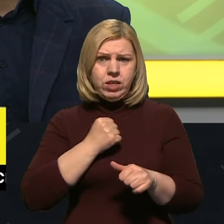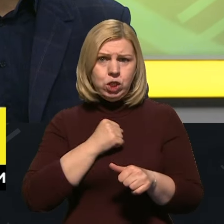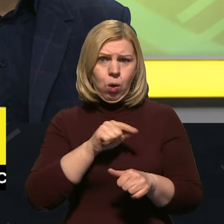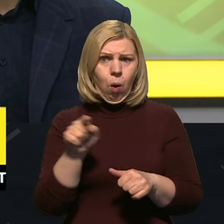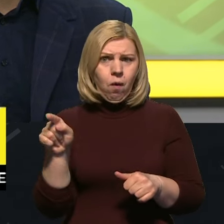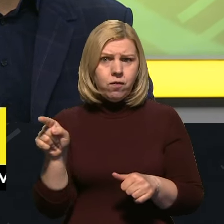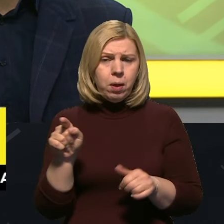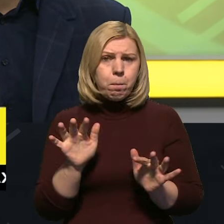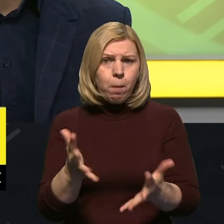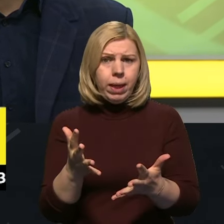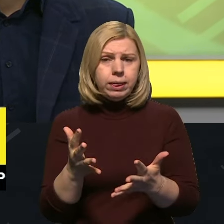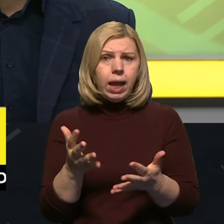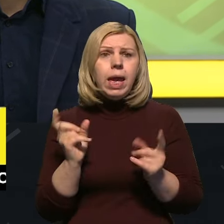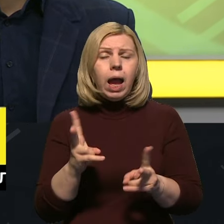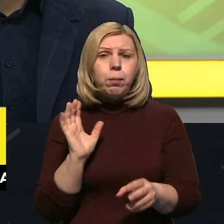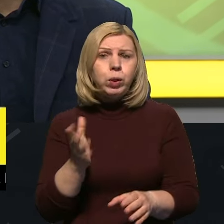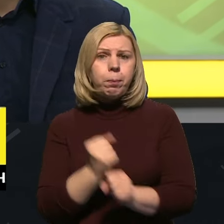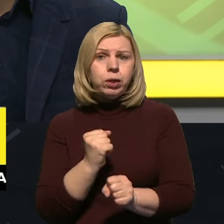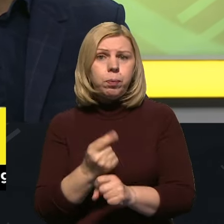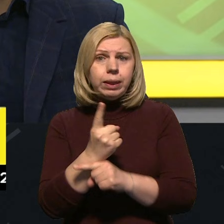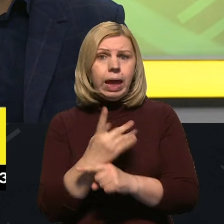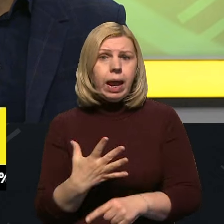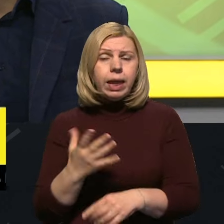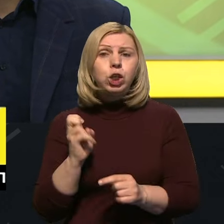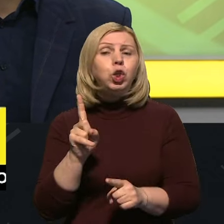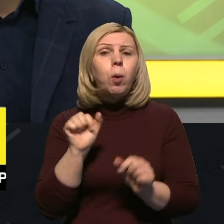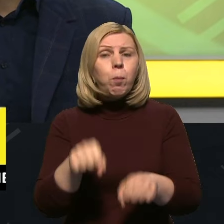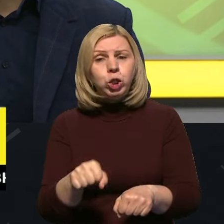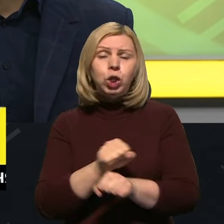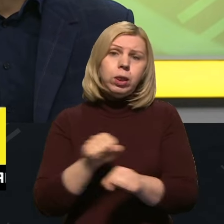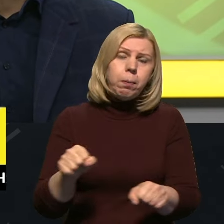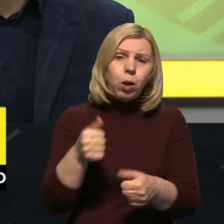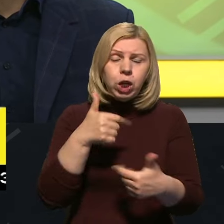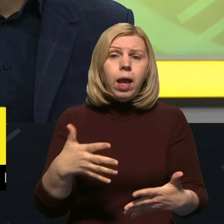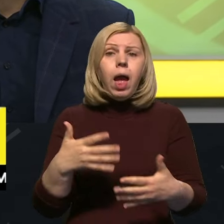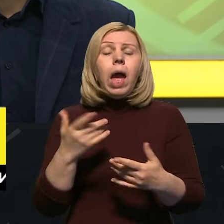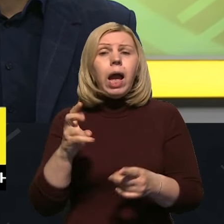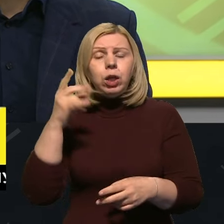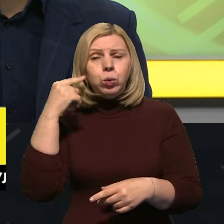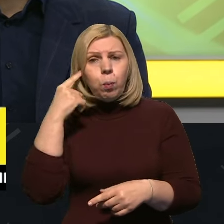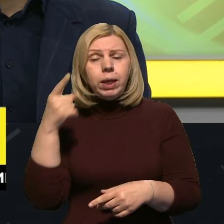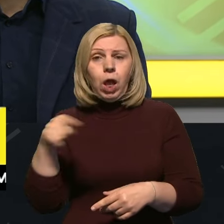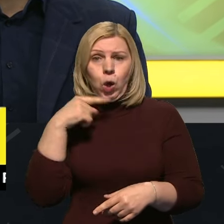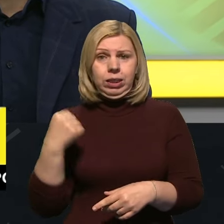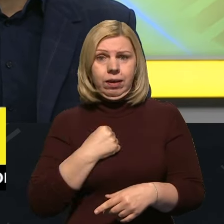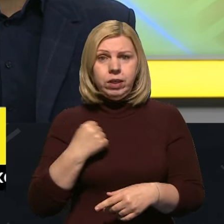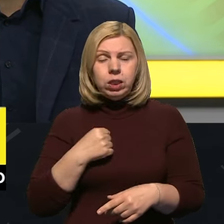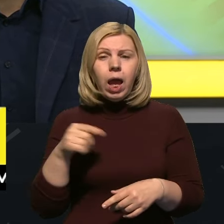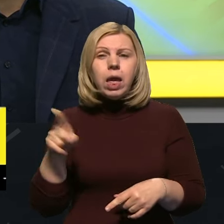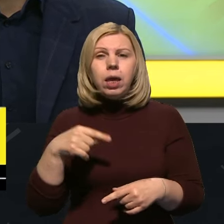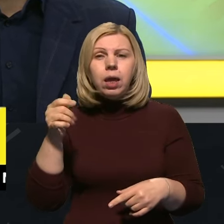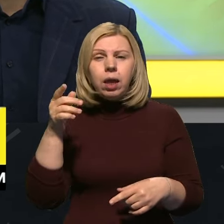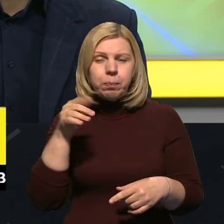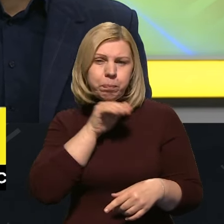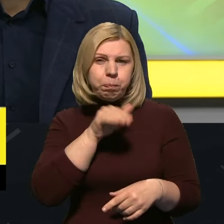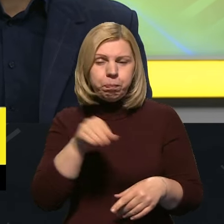моментах, як буде працювати ця ракета, що вона може, що не може. Як ви гадаєте, російські військові і конструктори, вони будуть